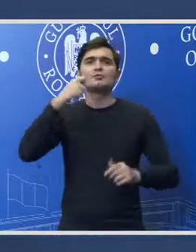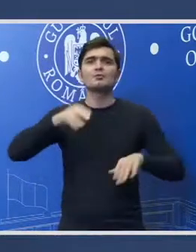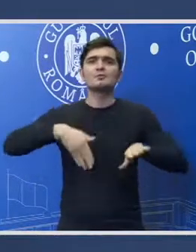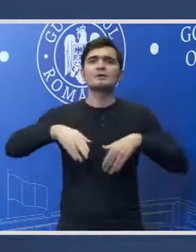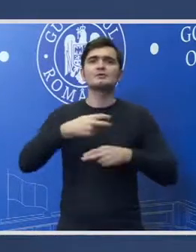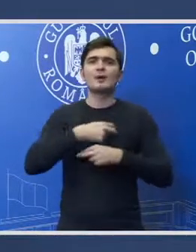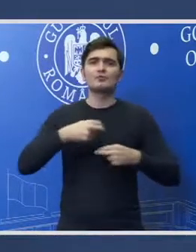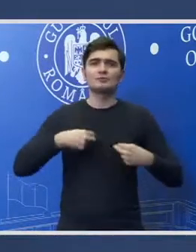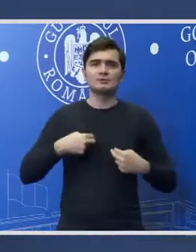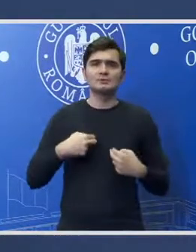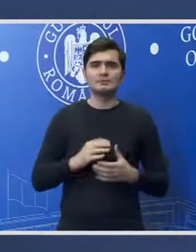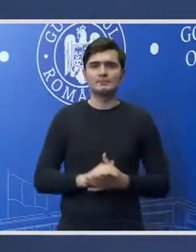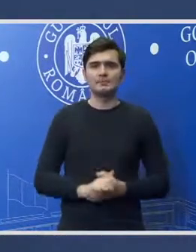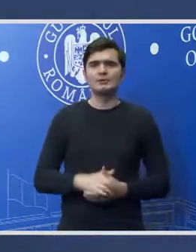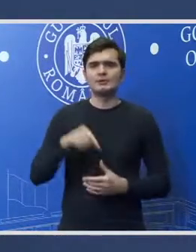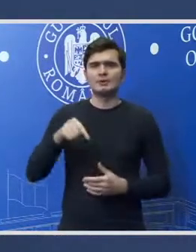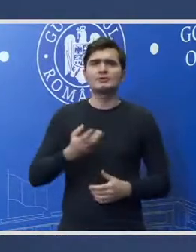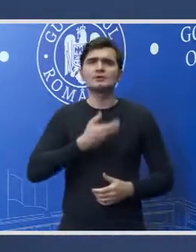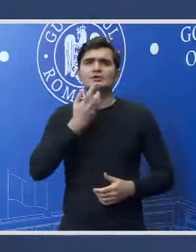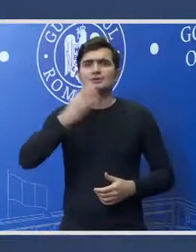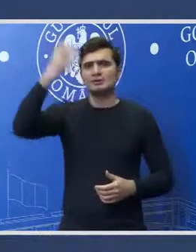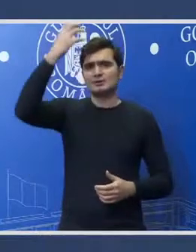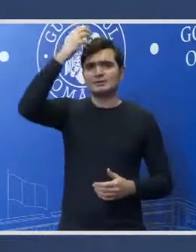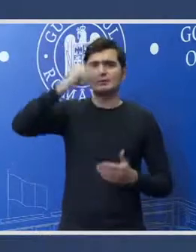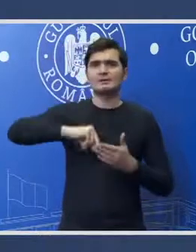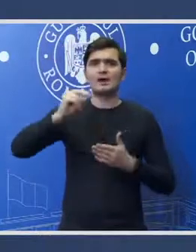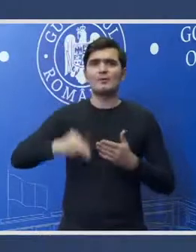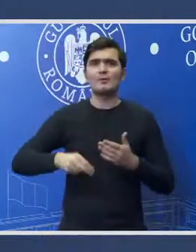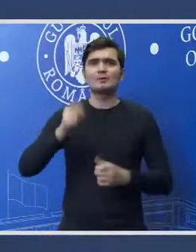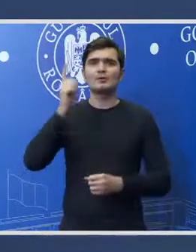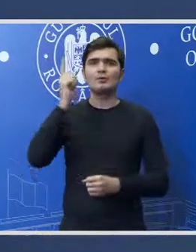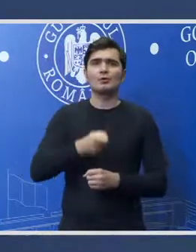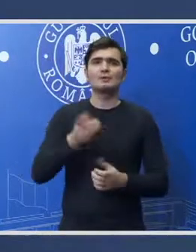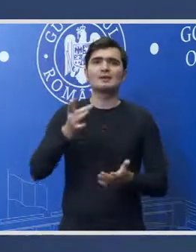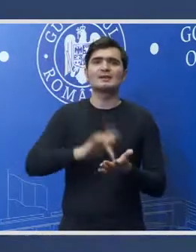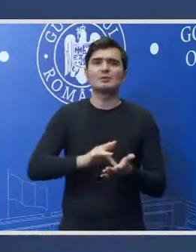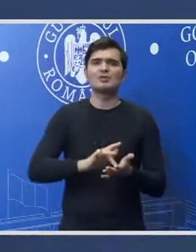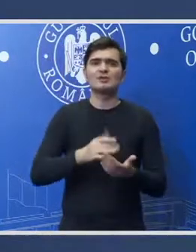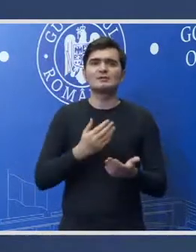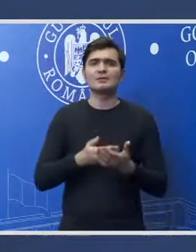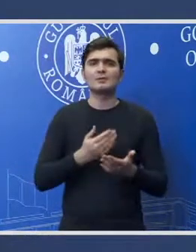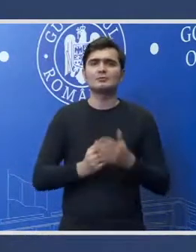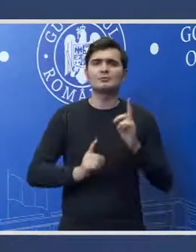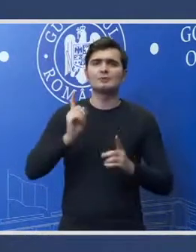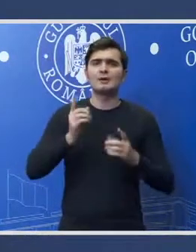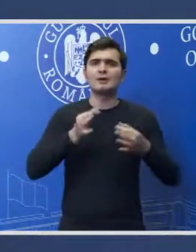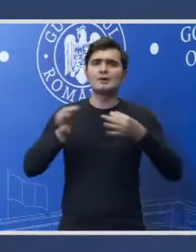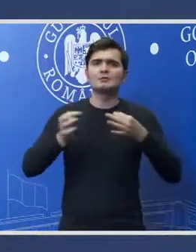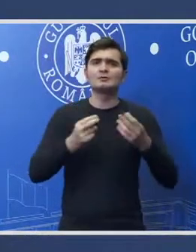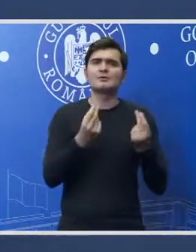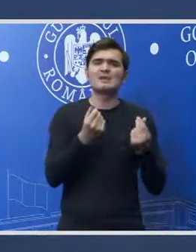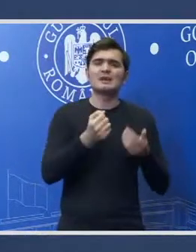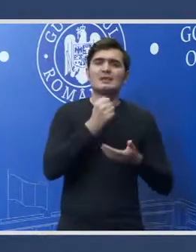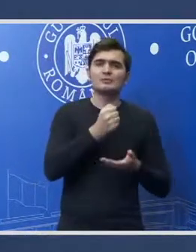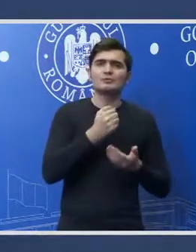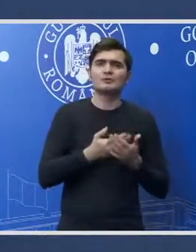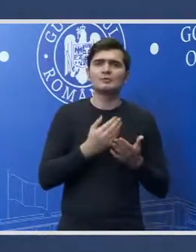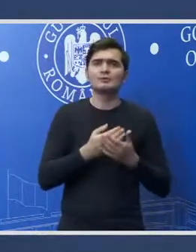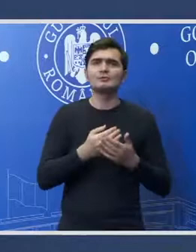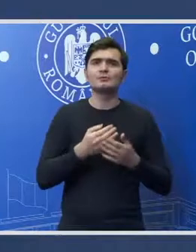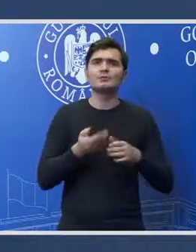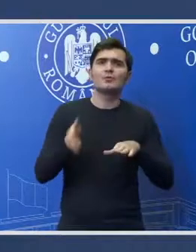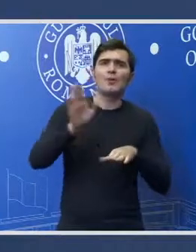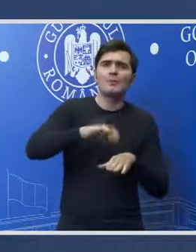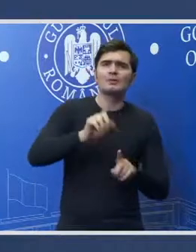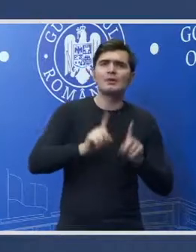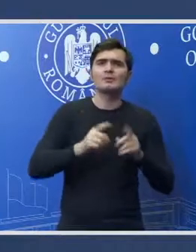justiției. Până această știință de guvern a fost aprobată ordonanța de urgență pentru firindu-ne măsuri fiscal-bugetare și pentru modificarea și completarea unui acte